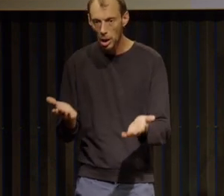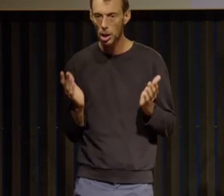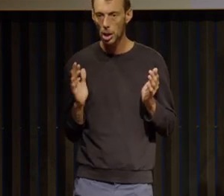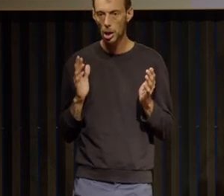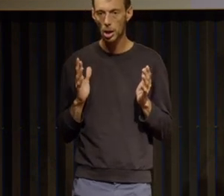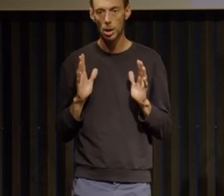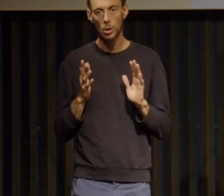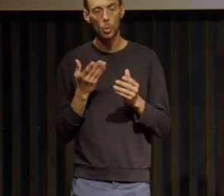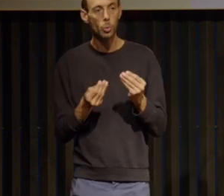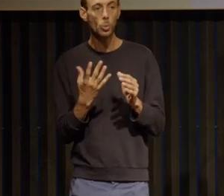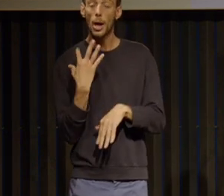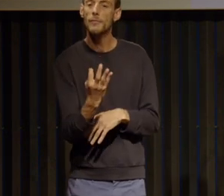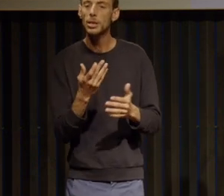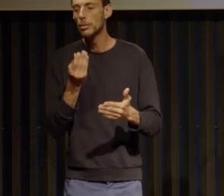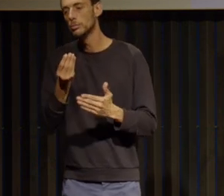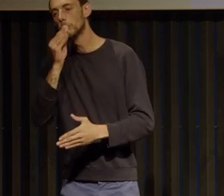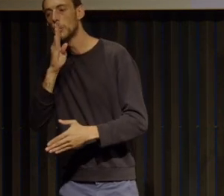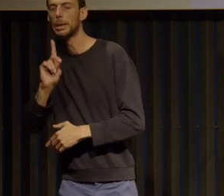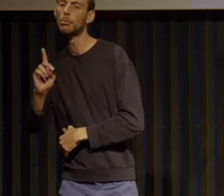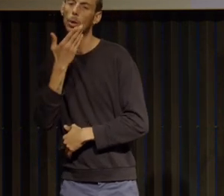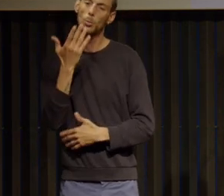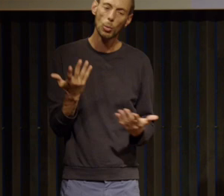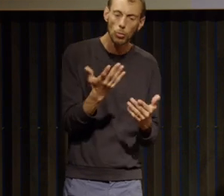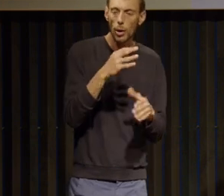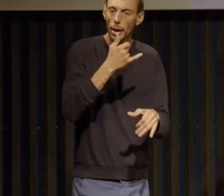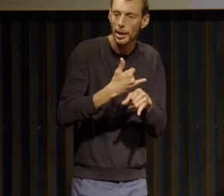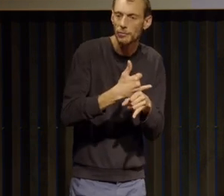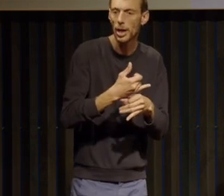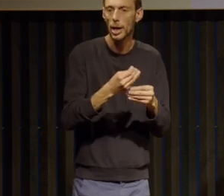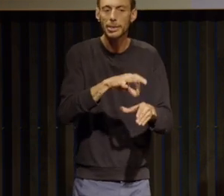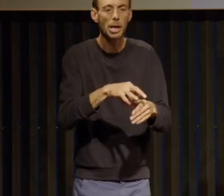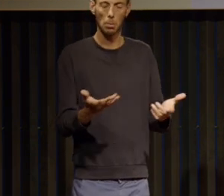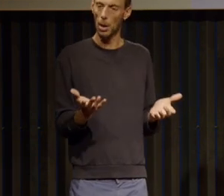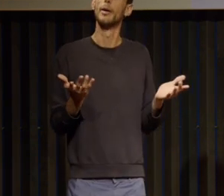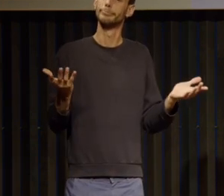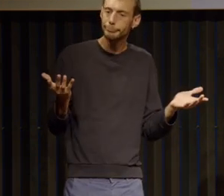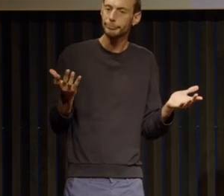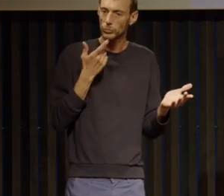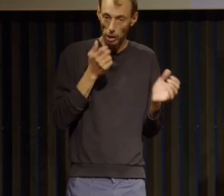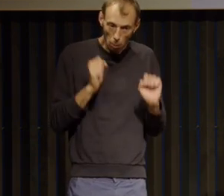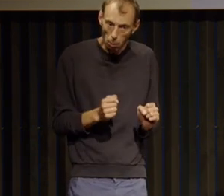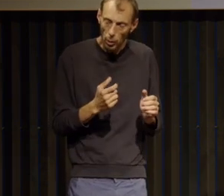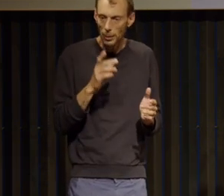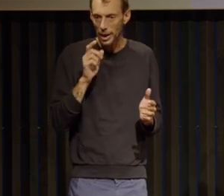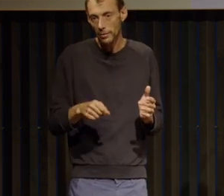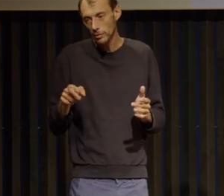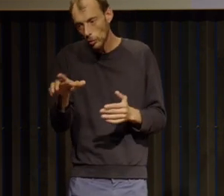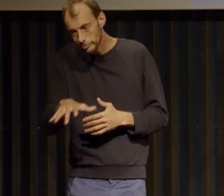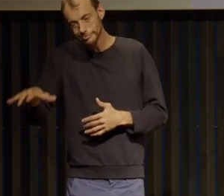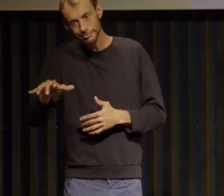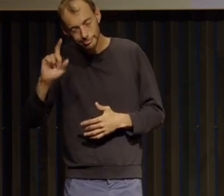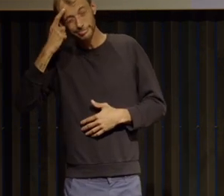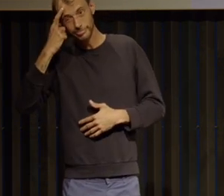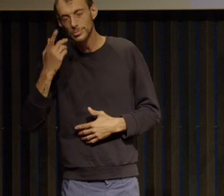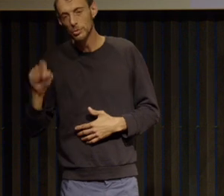pour un café ou pour un thé plutôt que pour un repas il y a plein de petites choses qui peuvent être imaginées mais encore faut-il y penser et dernière